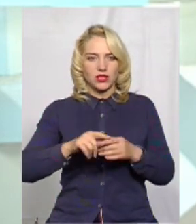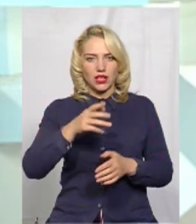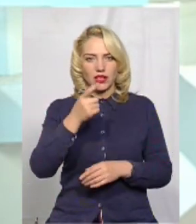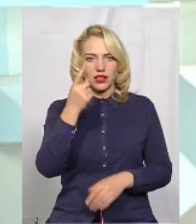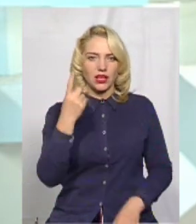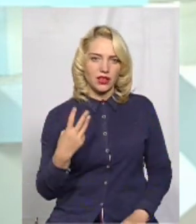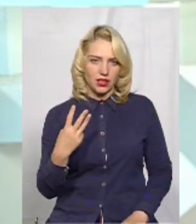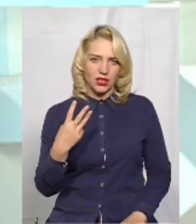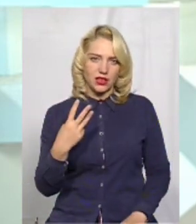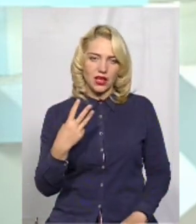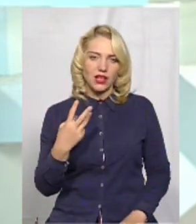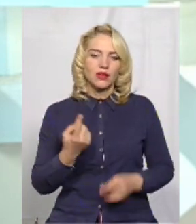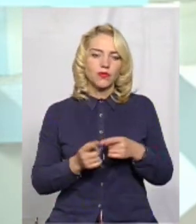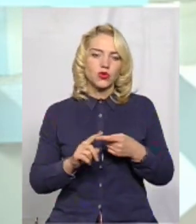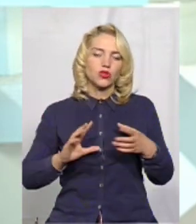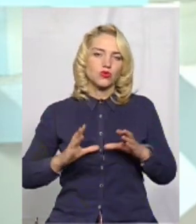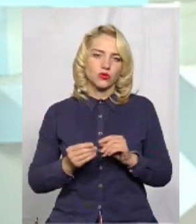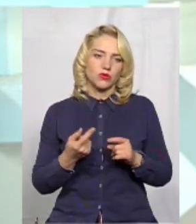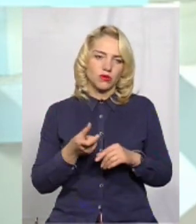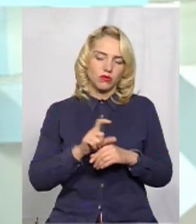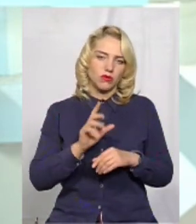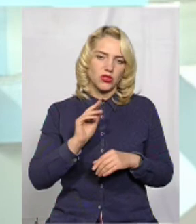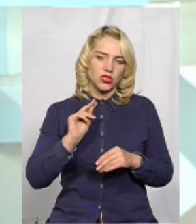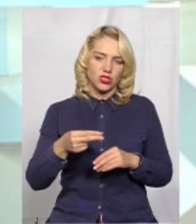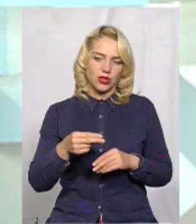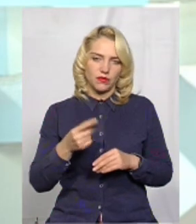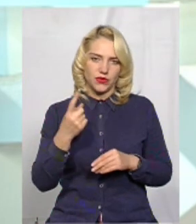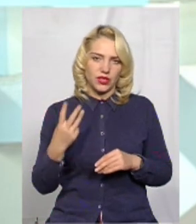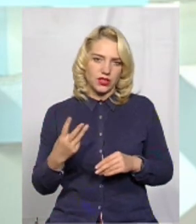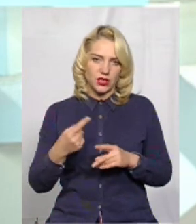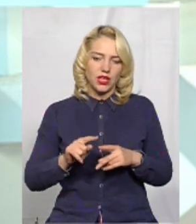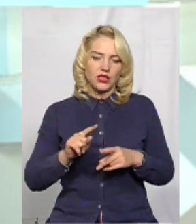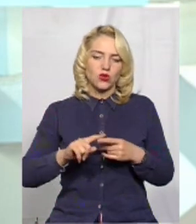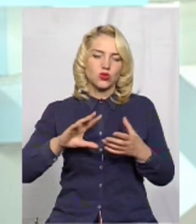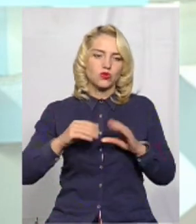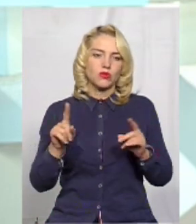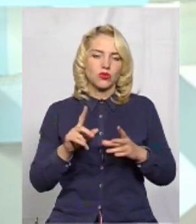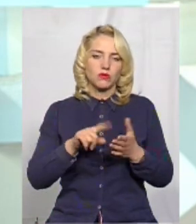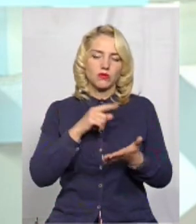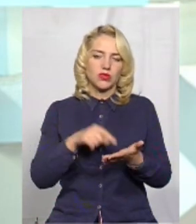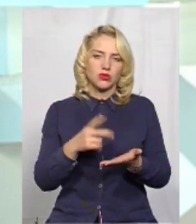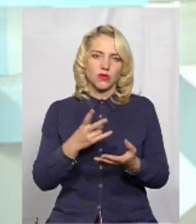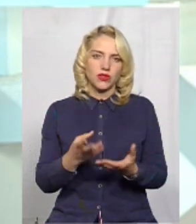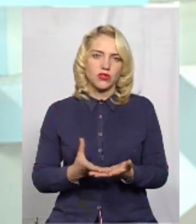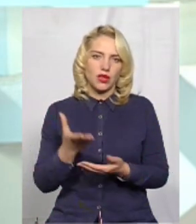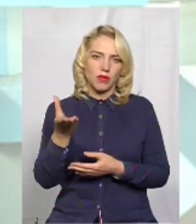майже третина тої суми, трохи більше навіть третини тої суми, яку місто повинно заплатити.